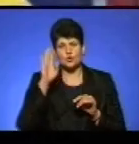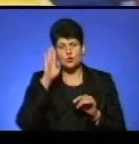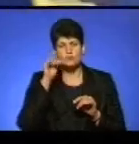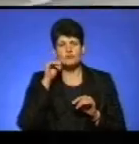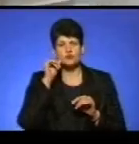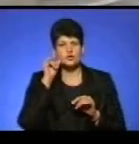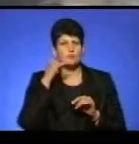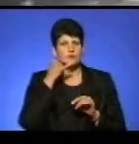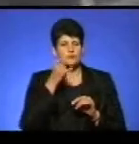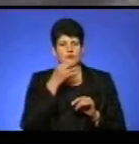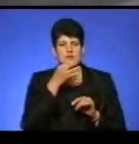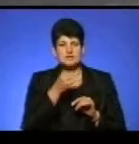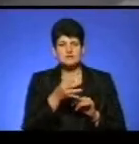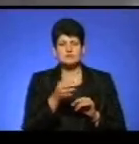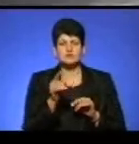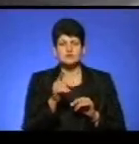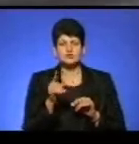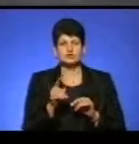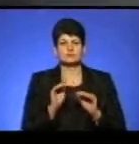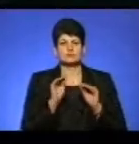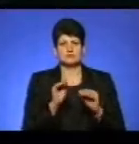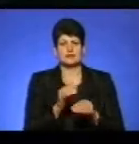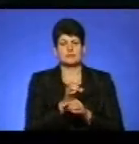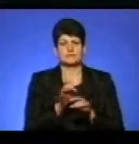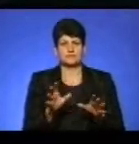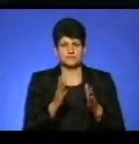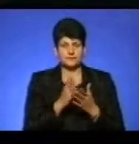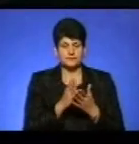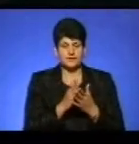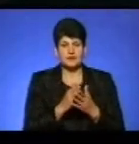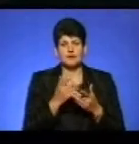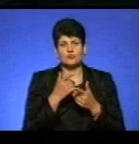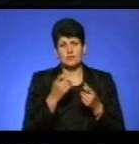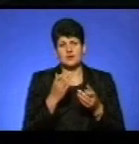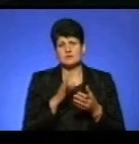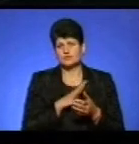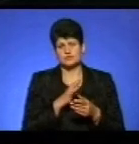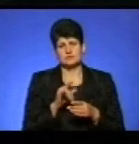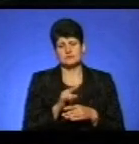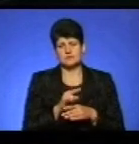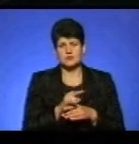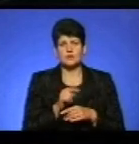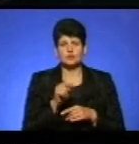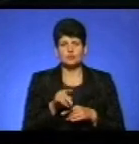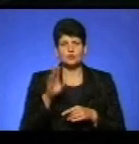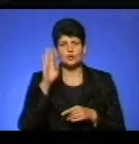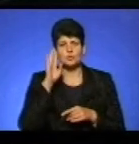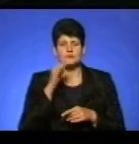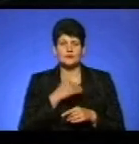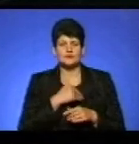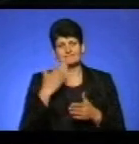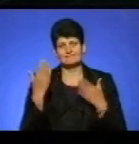вчора телефоном повідомив поліцію про замінування. Інформація виявилася недійсною. Таким чином хлопець хотів